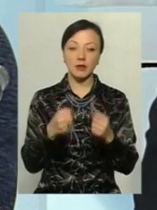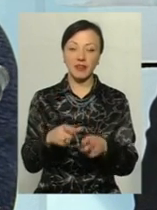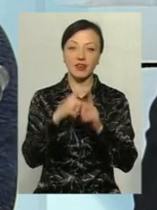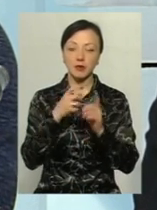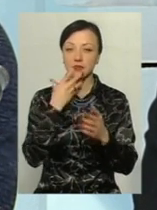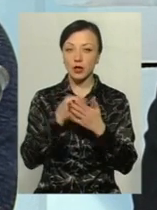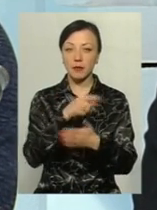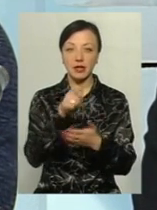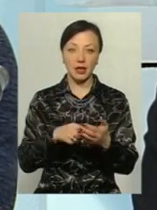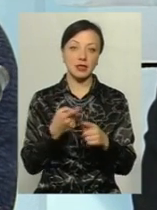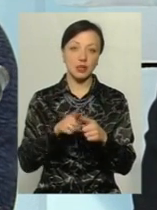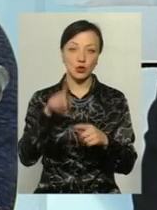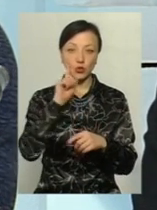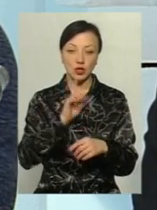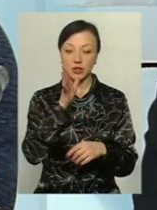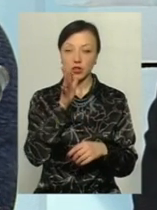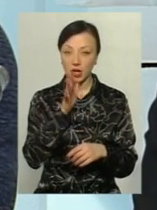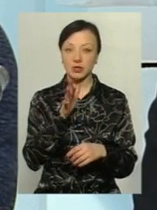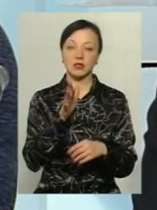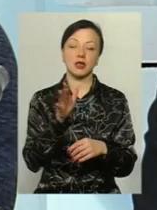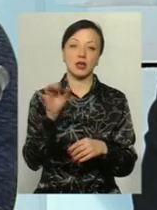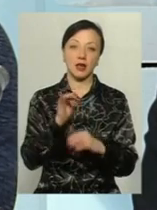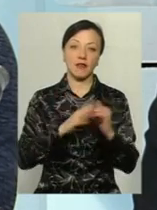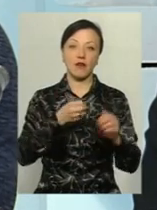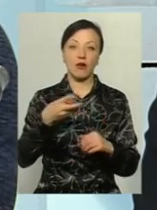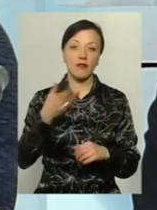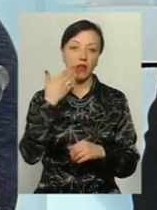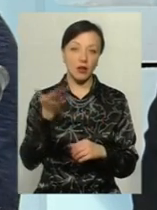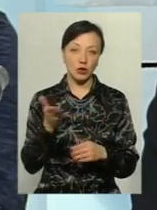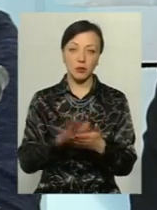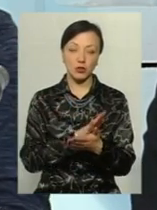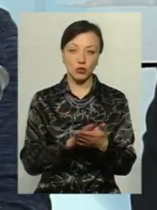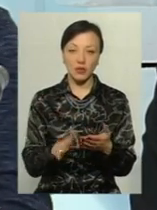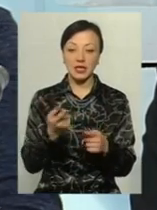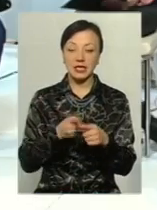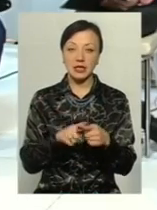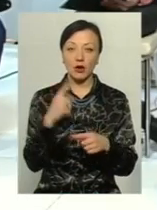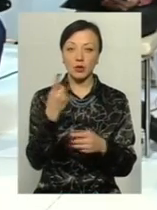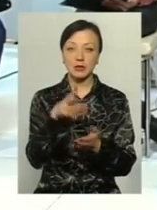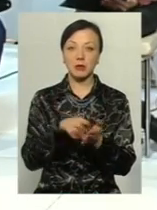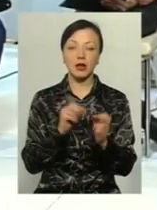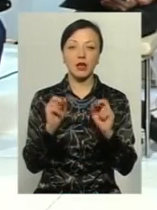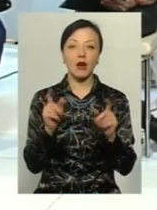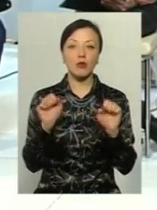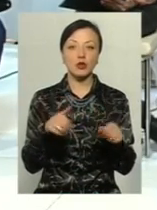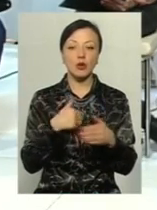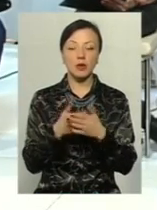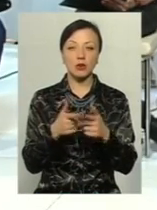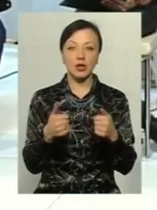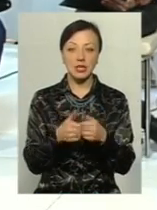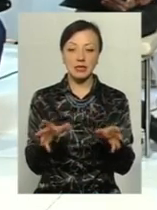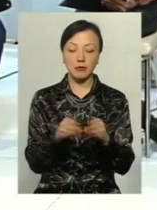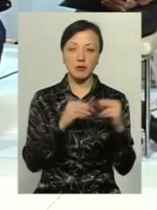питання, і головне, що це зручний для них час, фахові лектори і безкоштовно. Тобто це один з прикладів, як можуть громадські організації